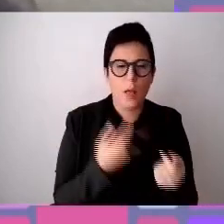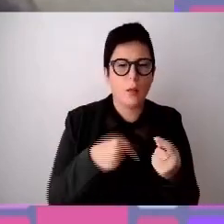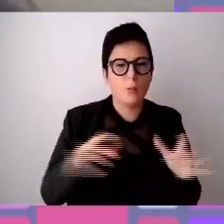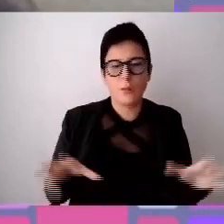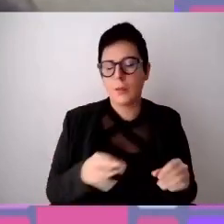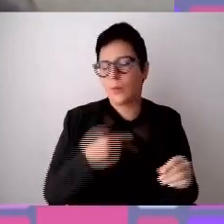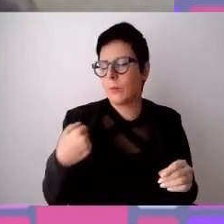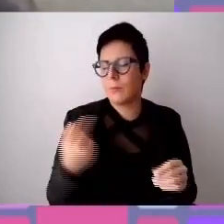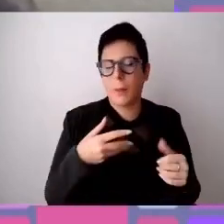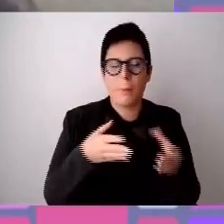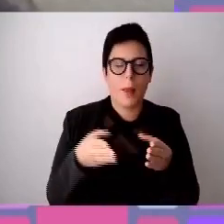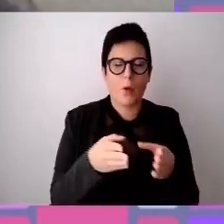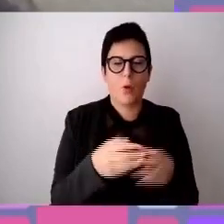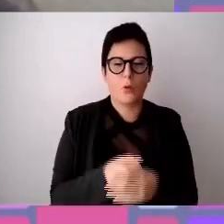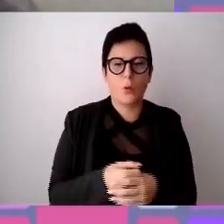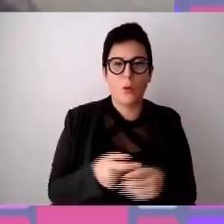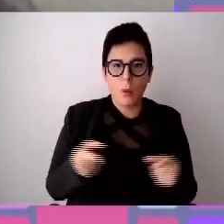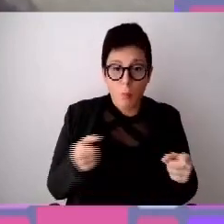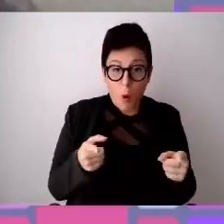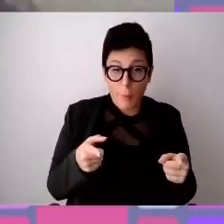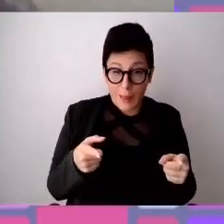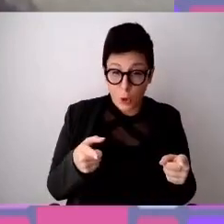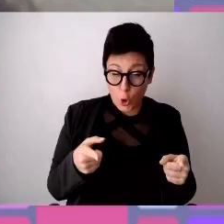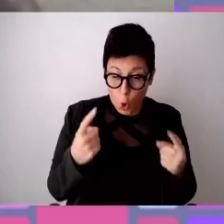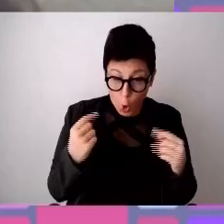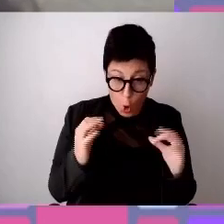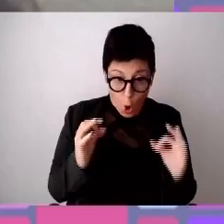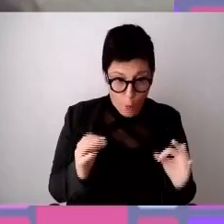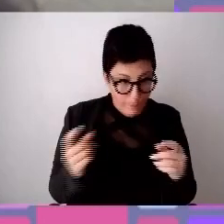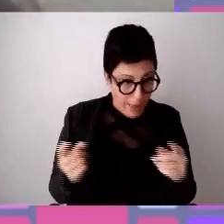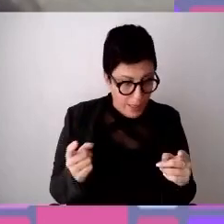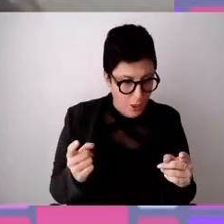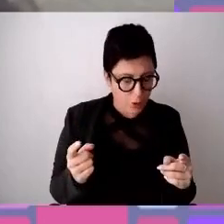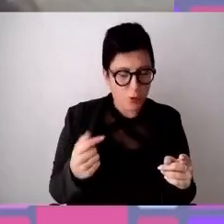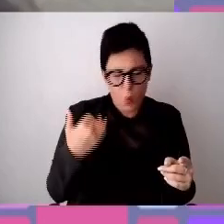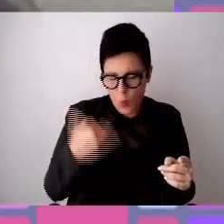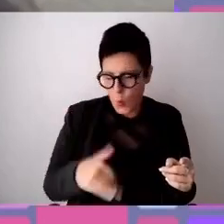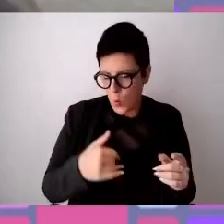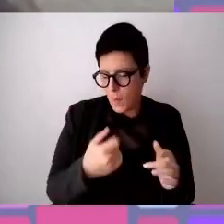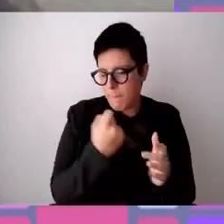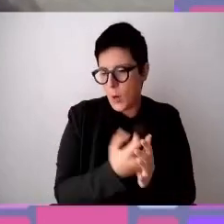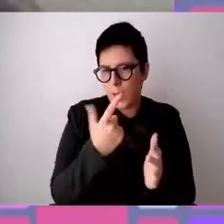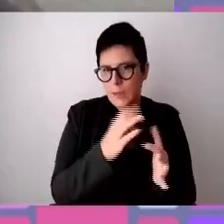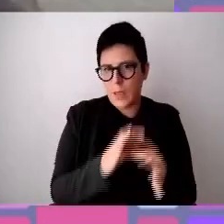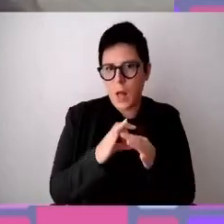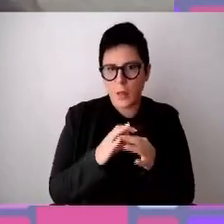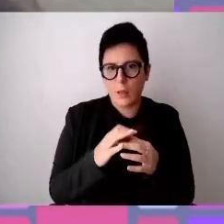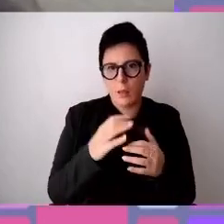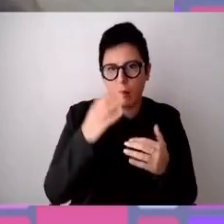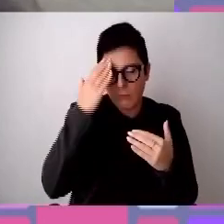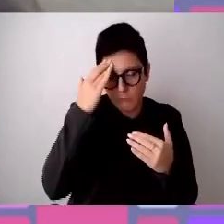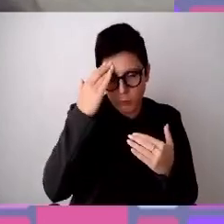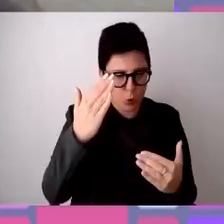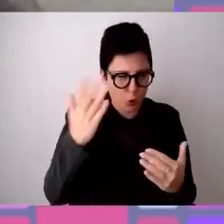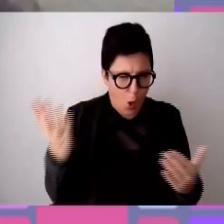discorso è importante in un momento storico come questo? Noi abbiamo visto purtroppo abbiamo